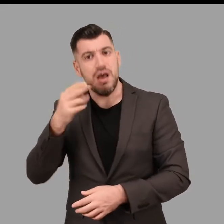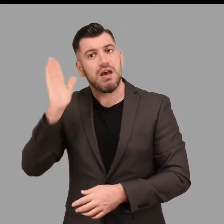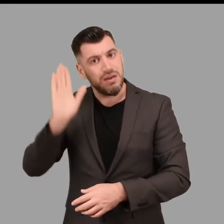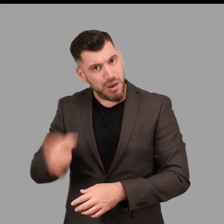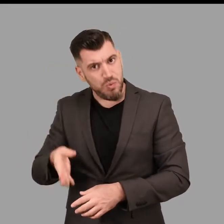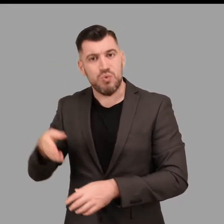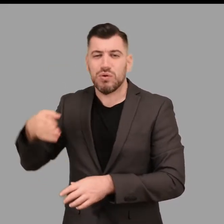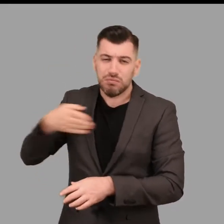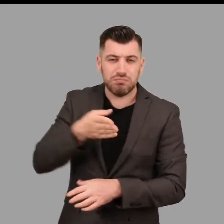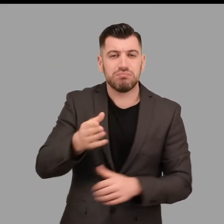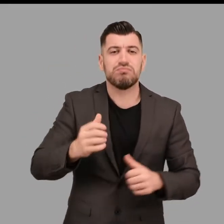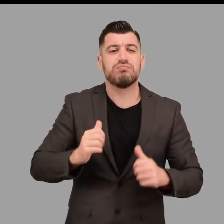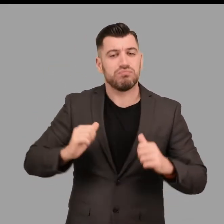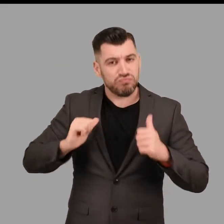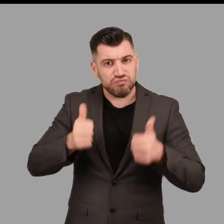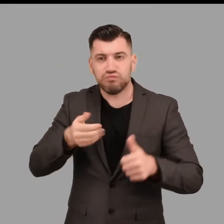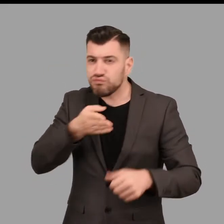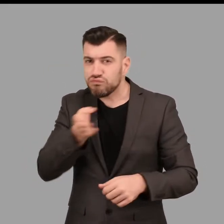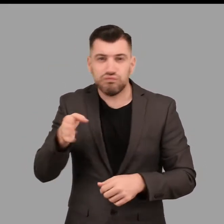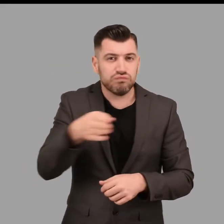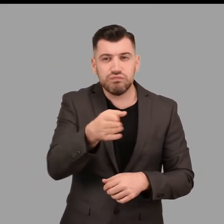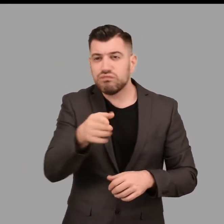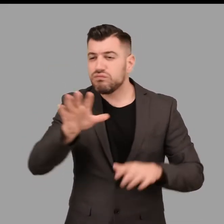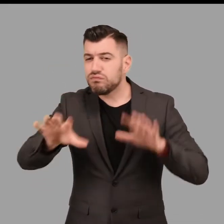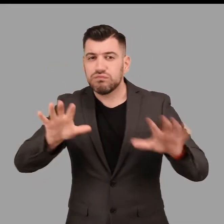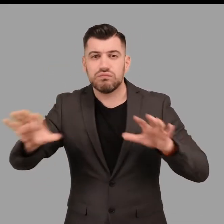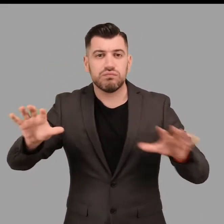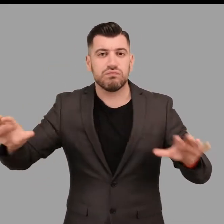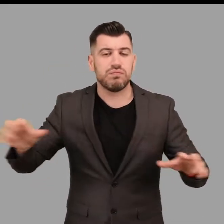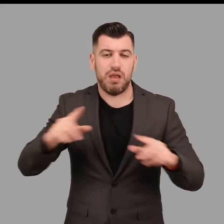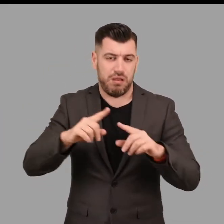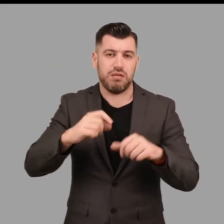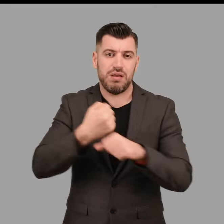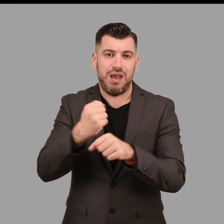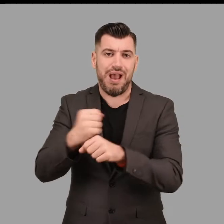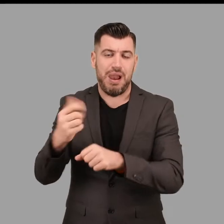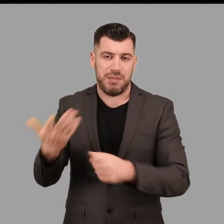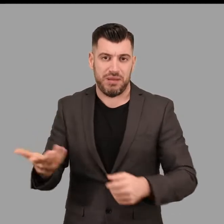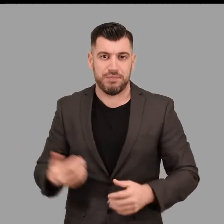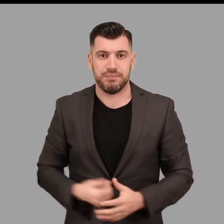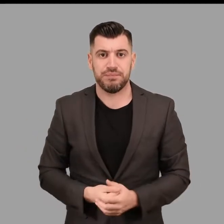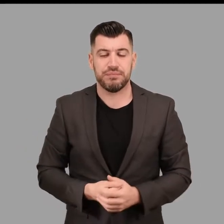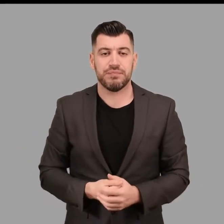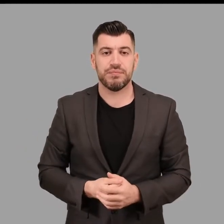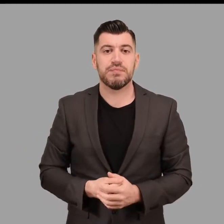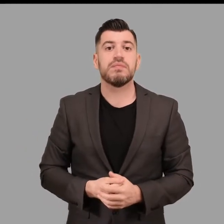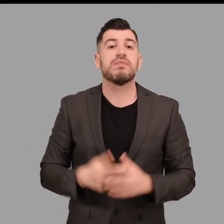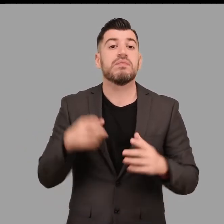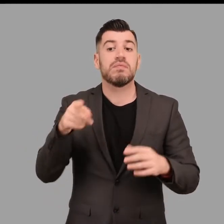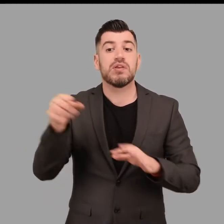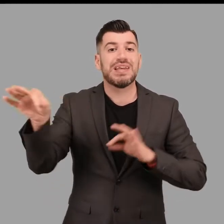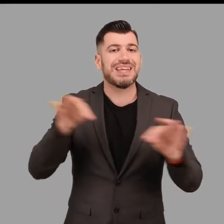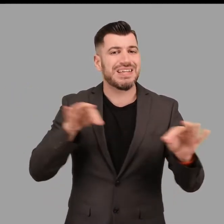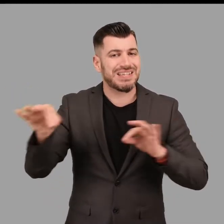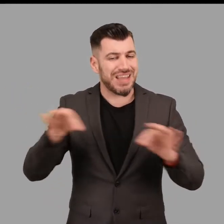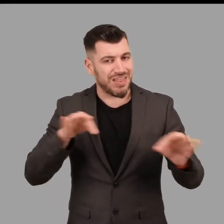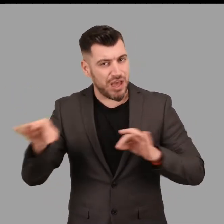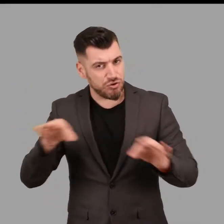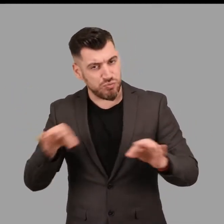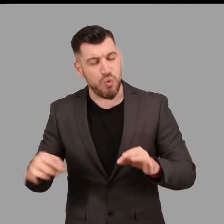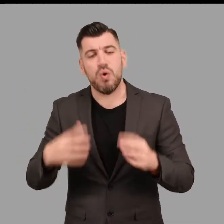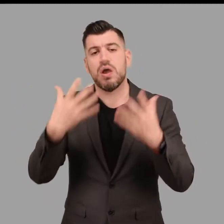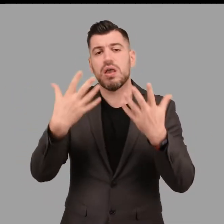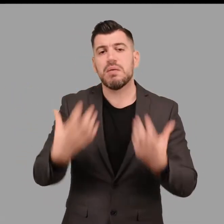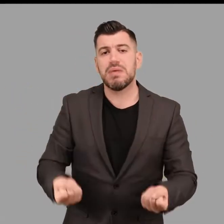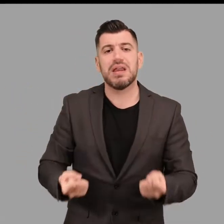οποία ευχαριστώ θερμά. Για το σχεδιασμό της, αξιοποιήθηκαν πληροφορίες από ερευνητικές δράσεις που είχαν φιλοξενηθεί ως τότε στο